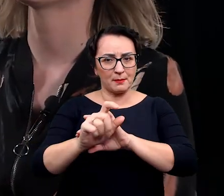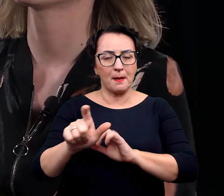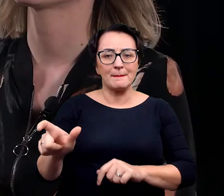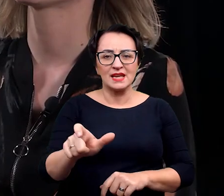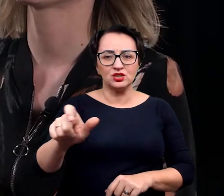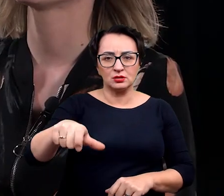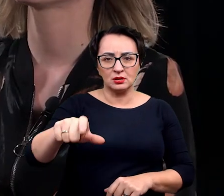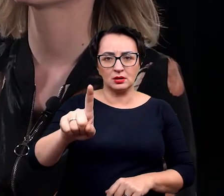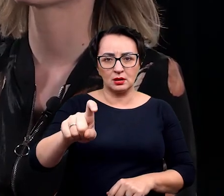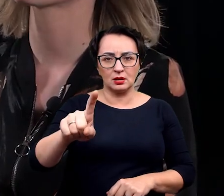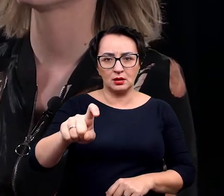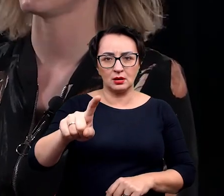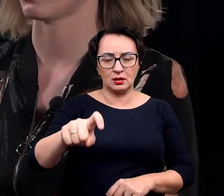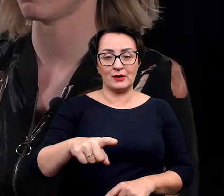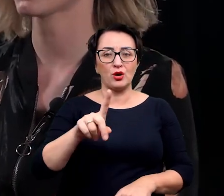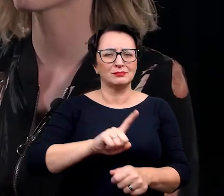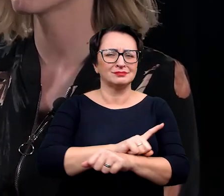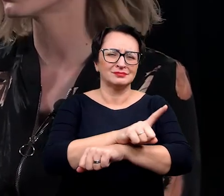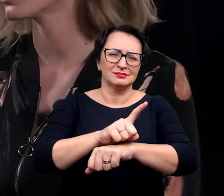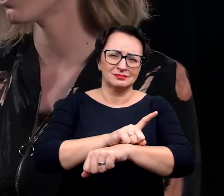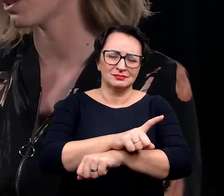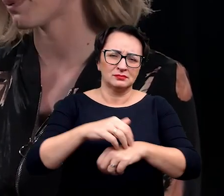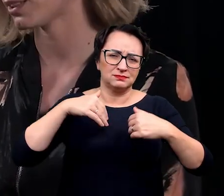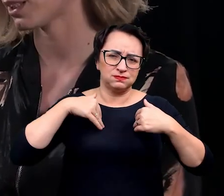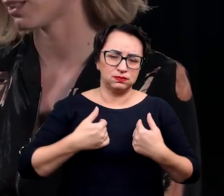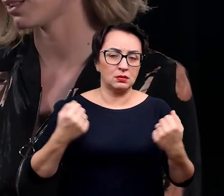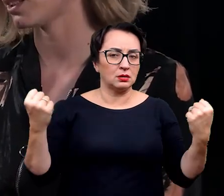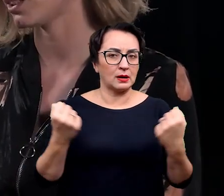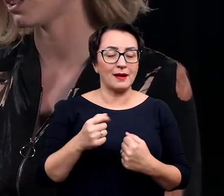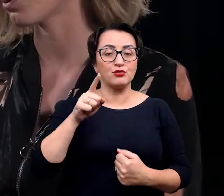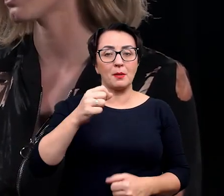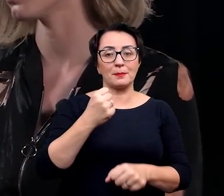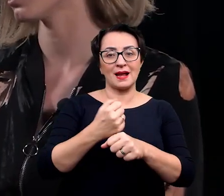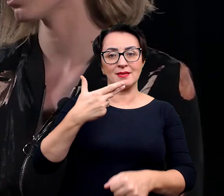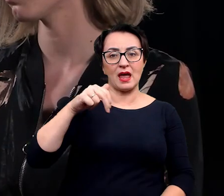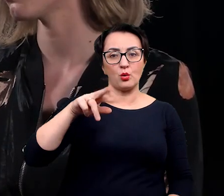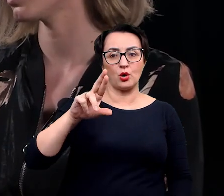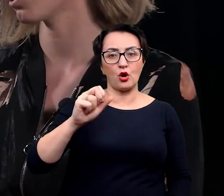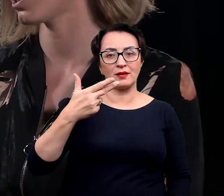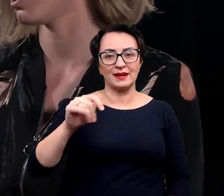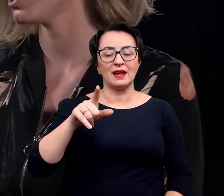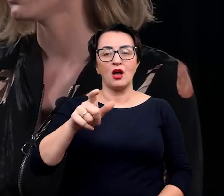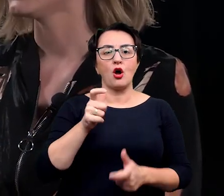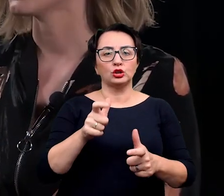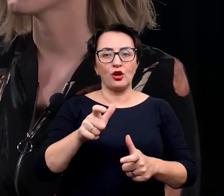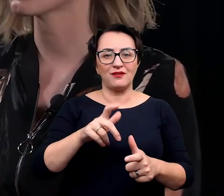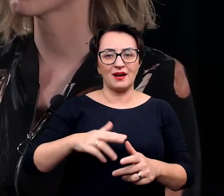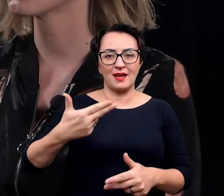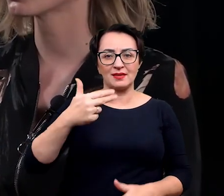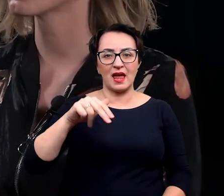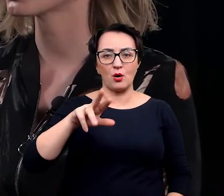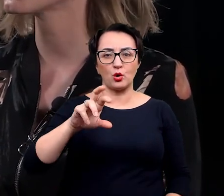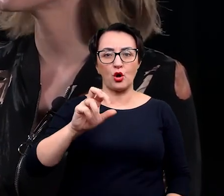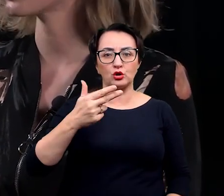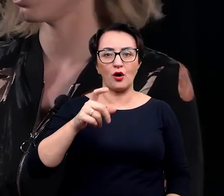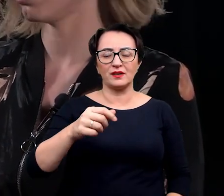I to jest niezwykle żmudne. Bardzo żmudna jest w ogóle praca z neuronami i z kodowlami neuronalnymi, dlatego, że to są